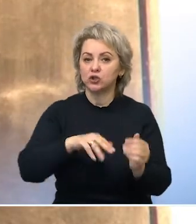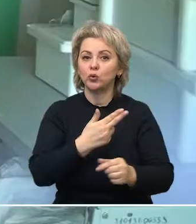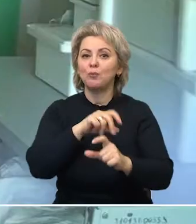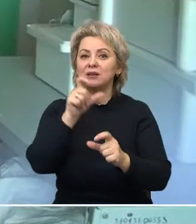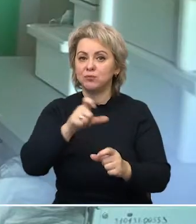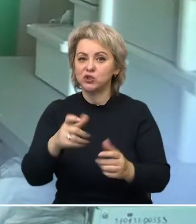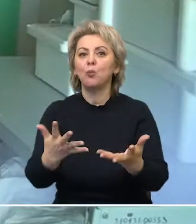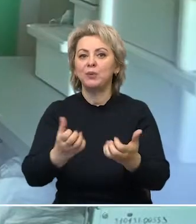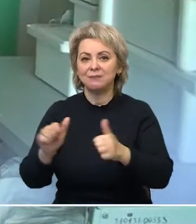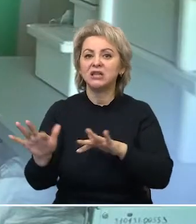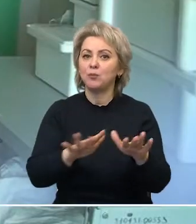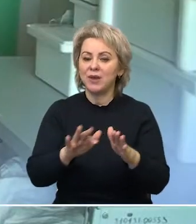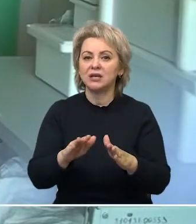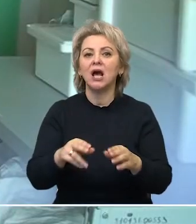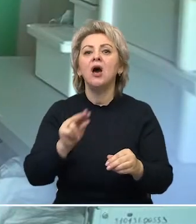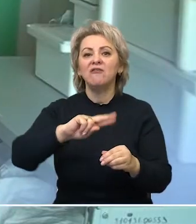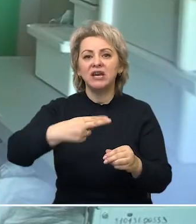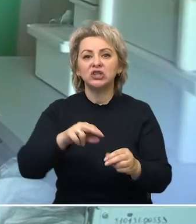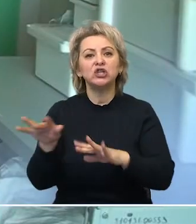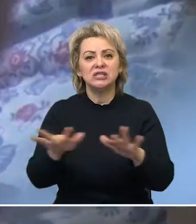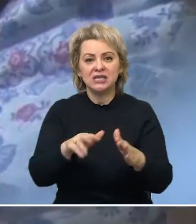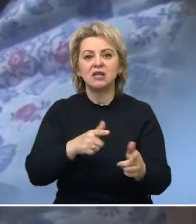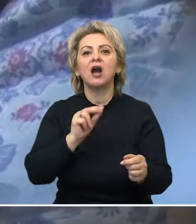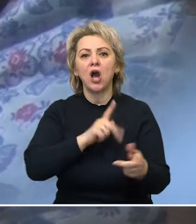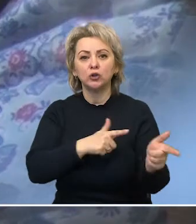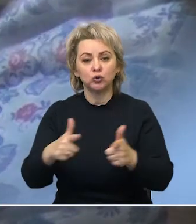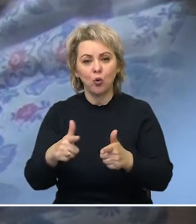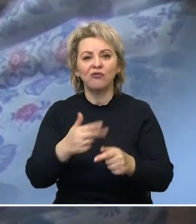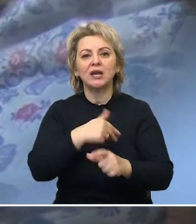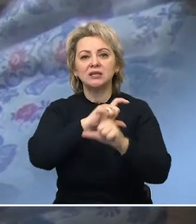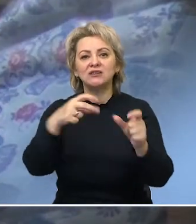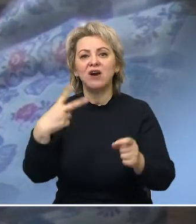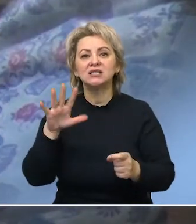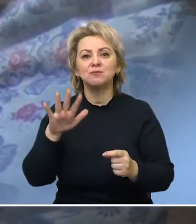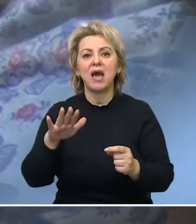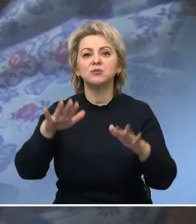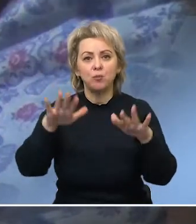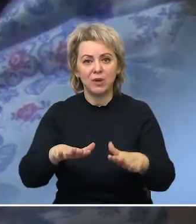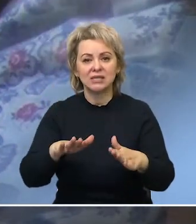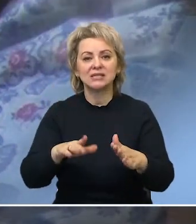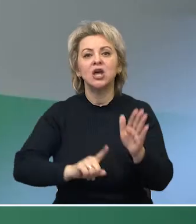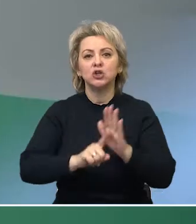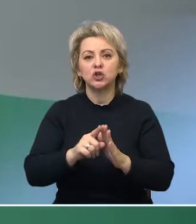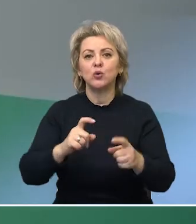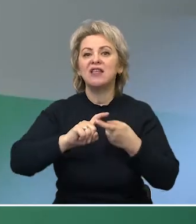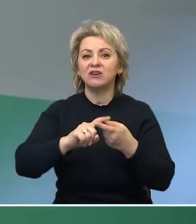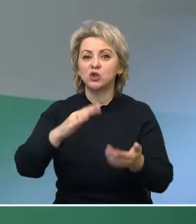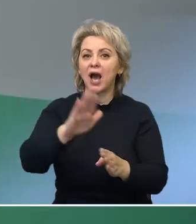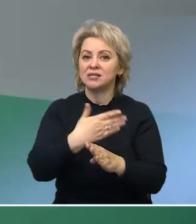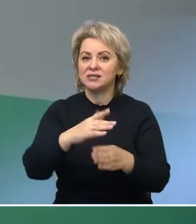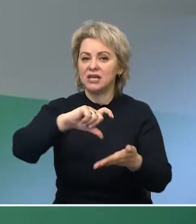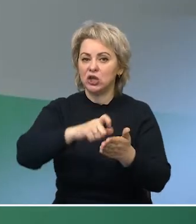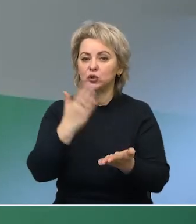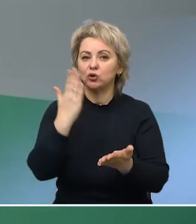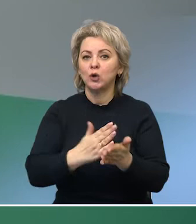меры. Алгоритм действий отработан. Госпиталь на 25 коек развернут в инфекционном отделении. В наличии 6